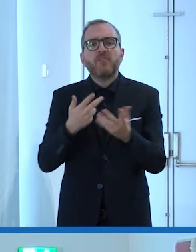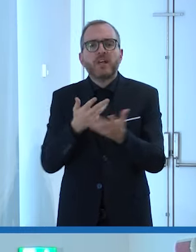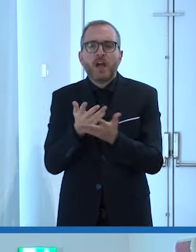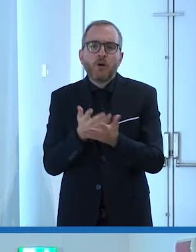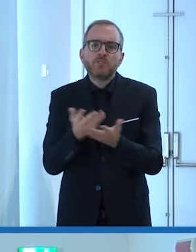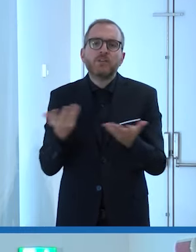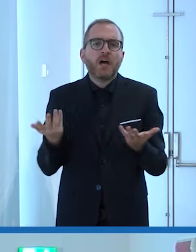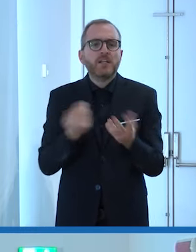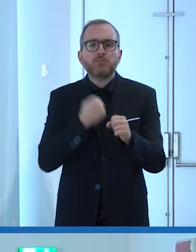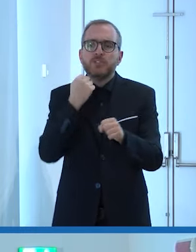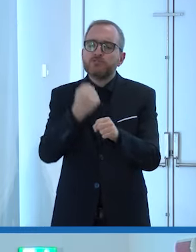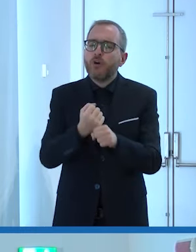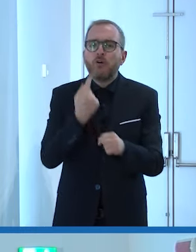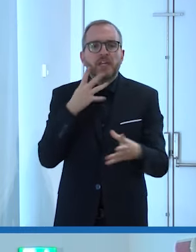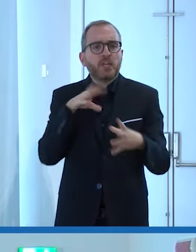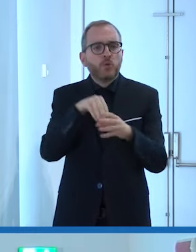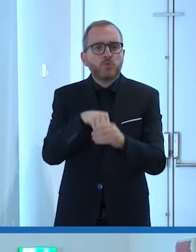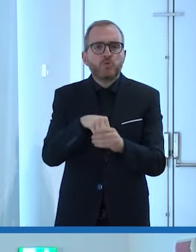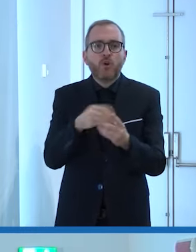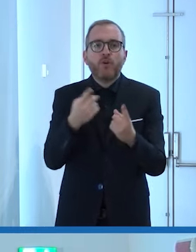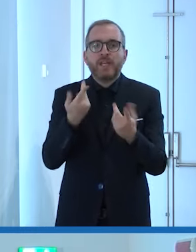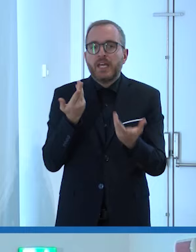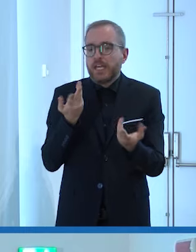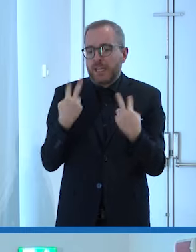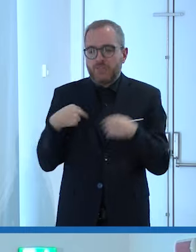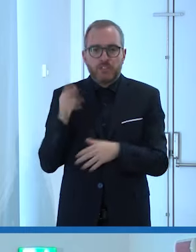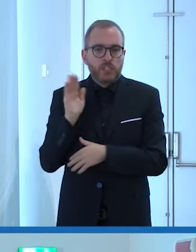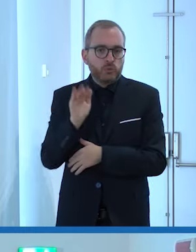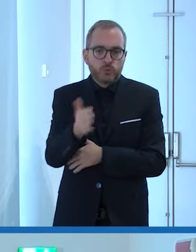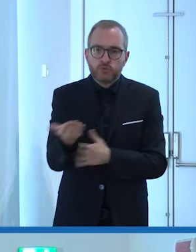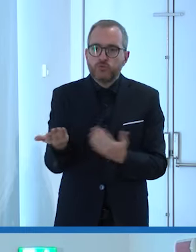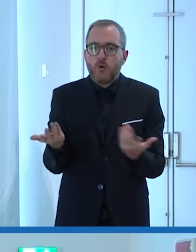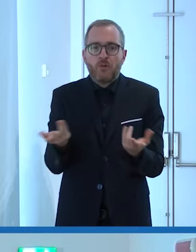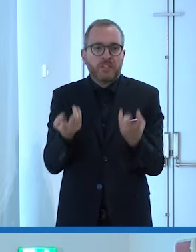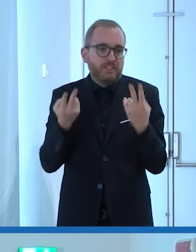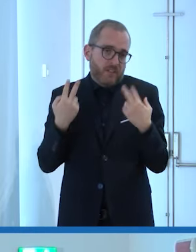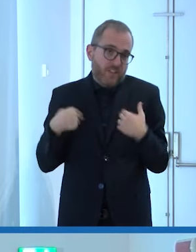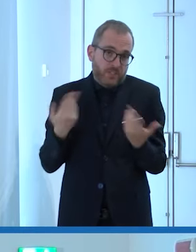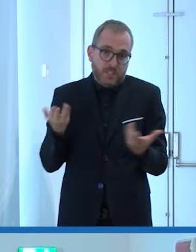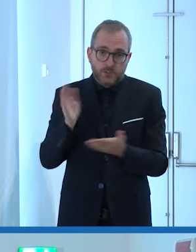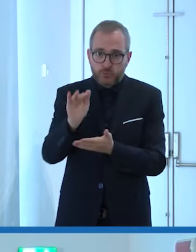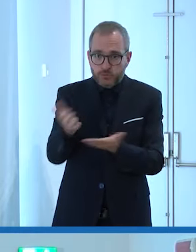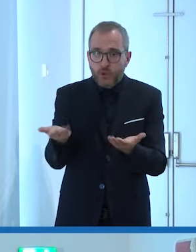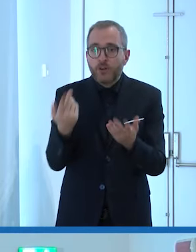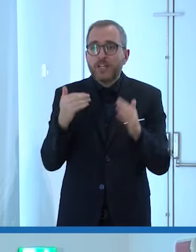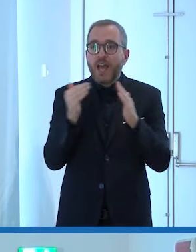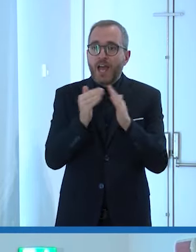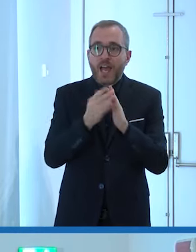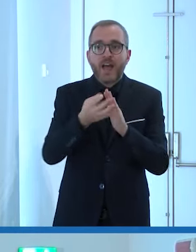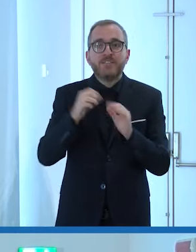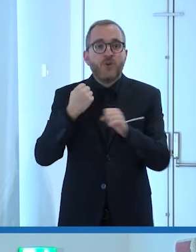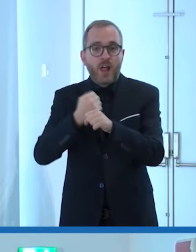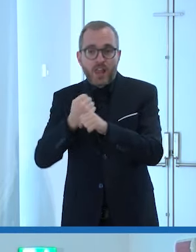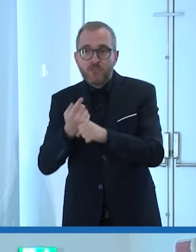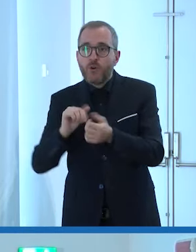appunto storie di inclusione nella quotidianità, nei momenti della vita di tutti i giorni quindi a casa, al lavoro,